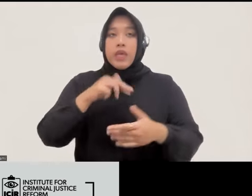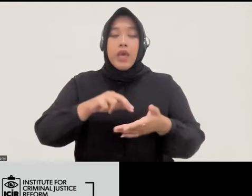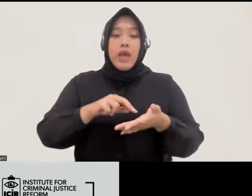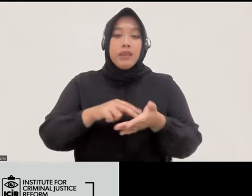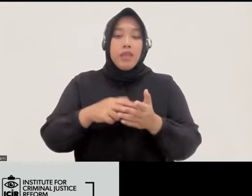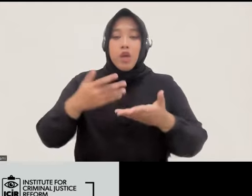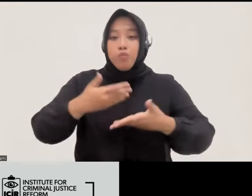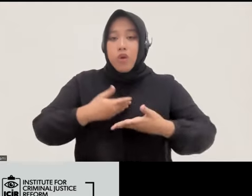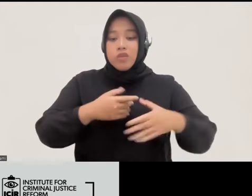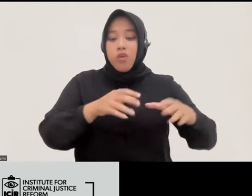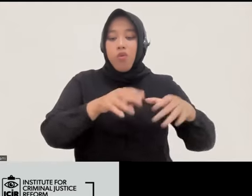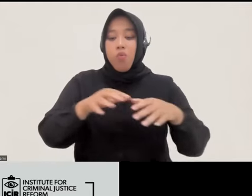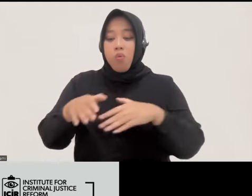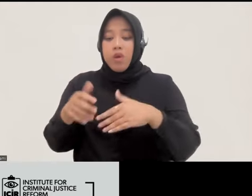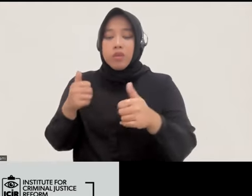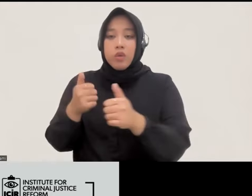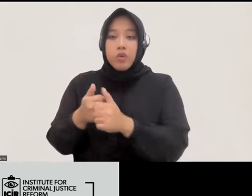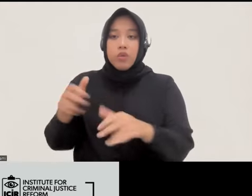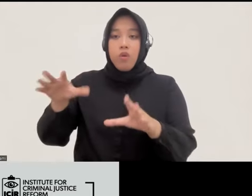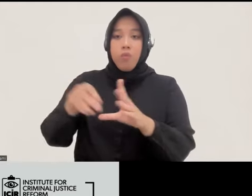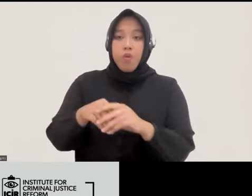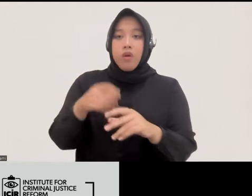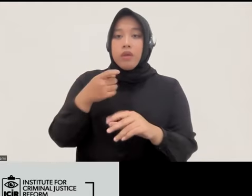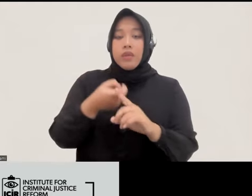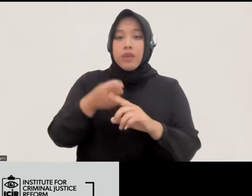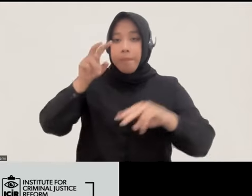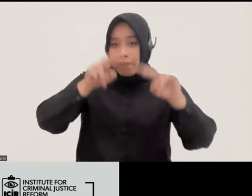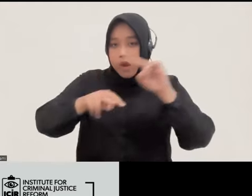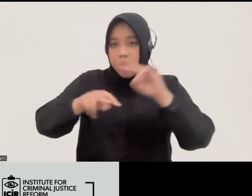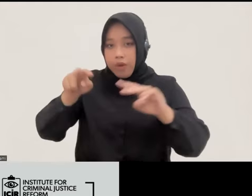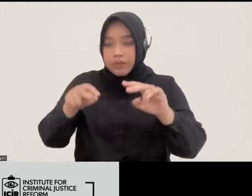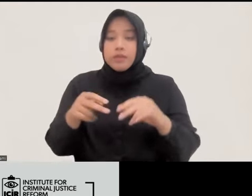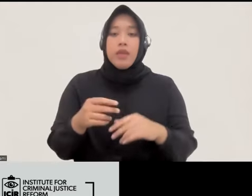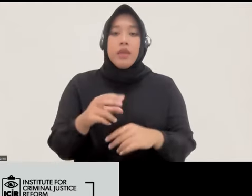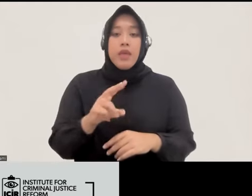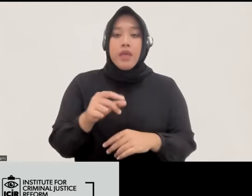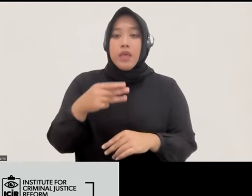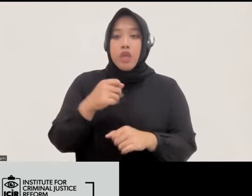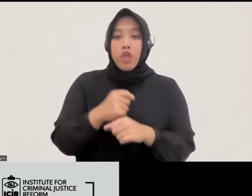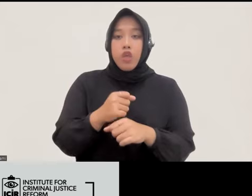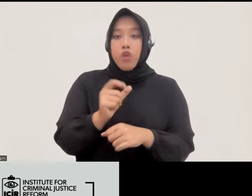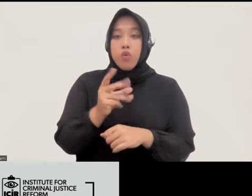pihak juga diukur sebagai bagian dari pengawasan yang reguler begitu